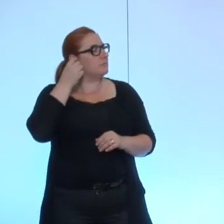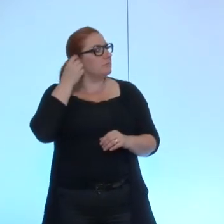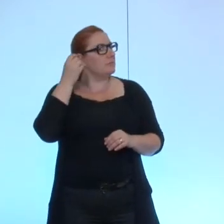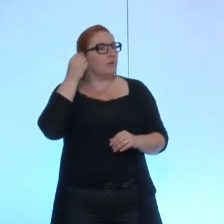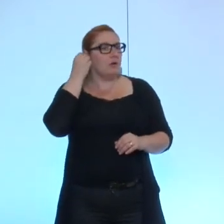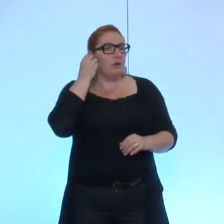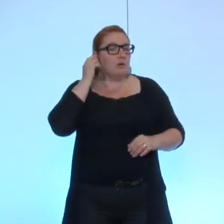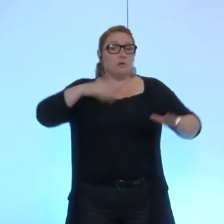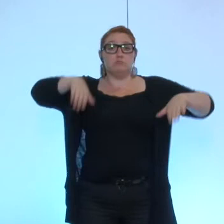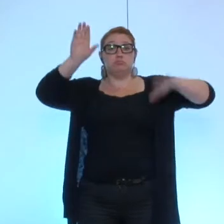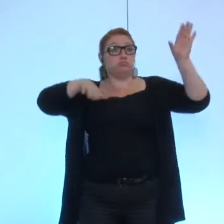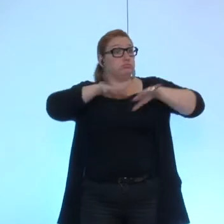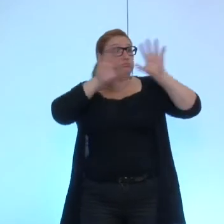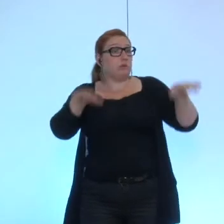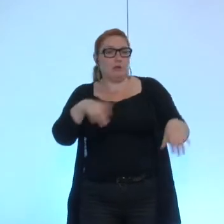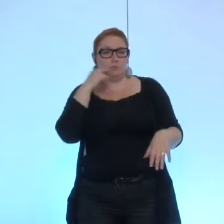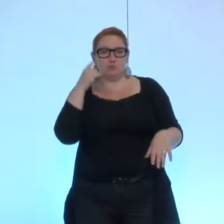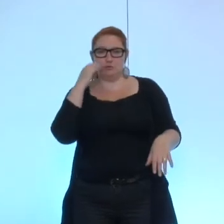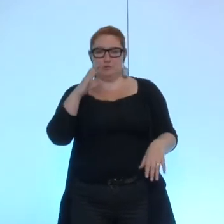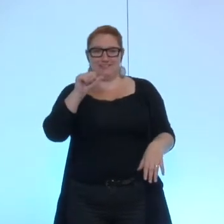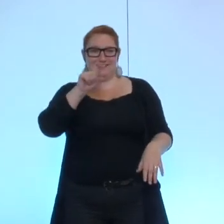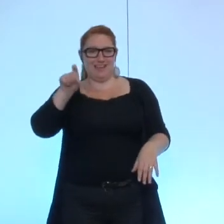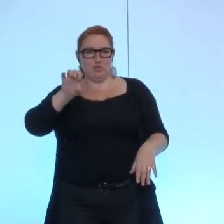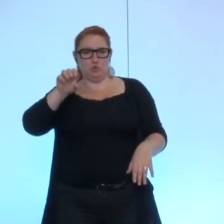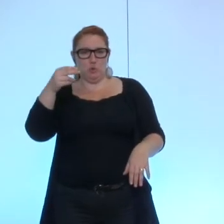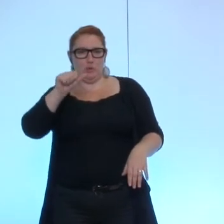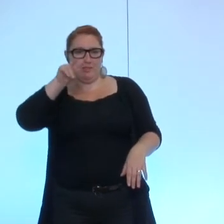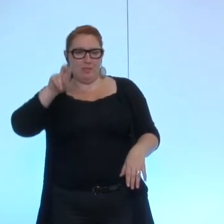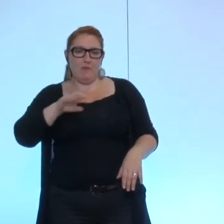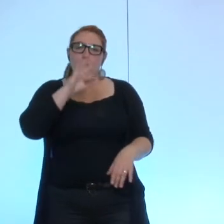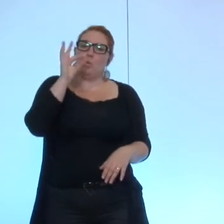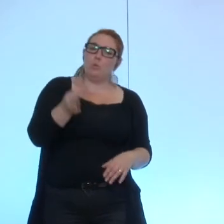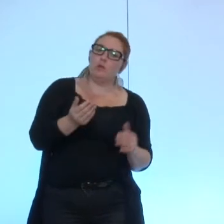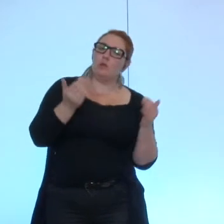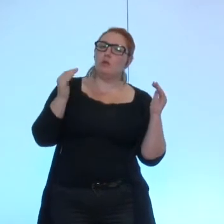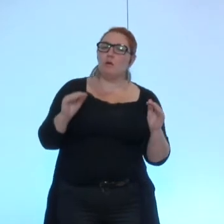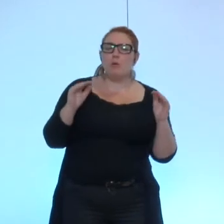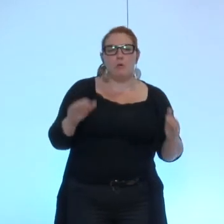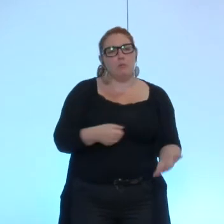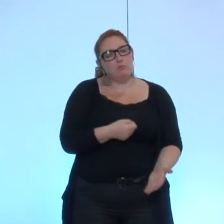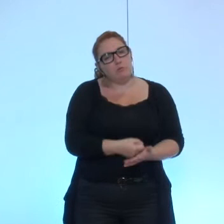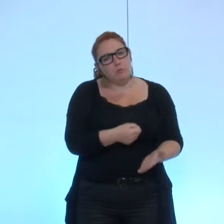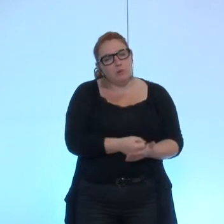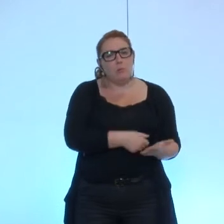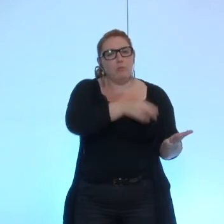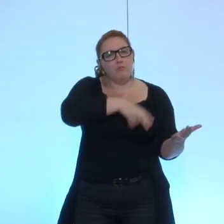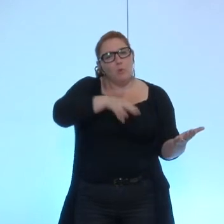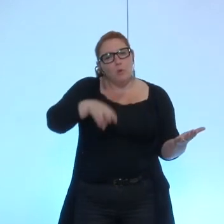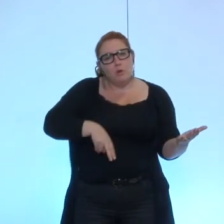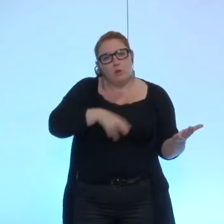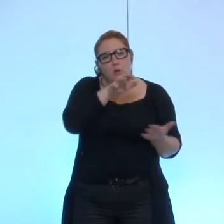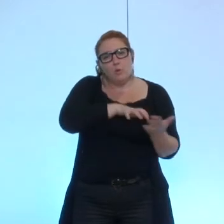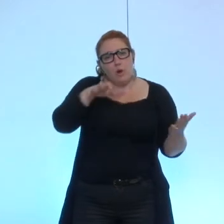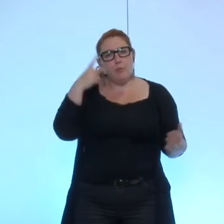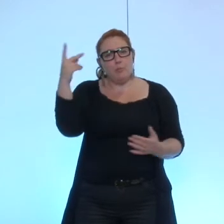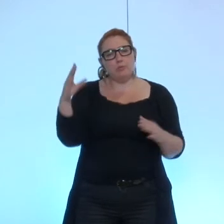fulltitude d'intervention monsieur oui il faut quand même un peu la lire il faut quand même un peu le lire le rapport de